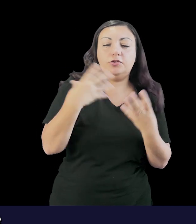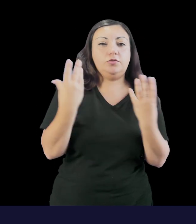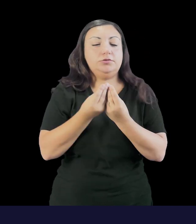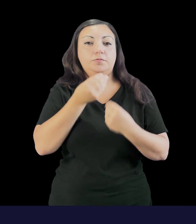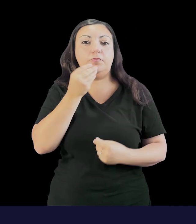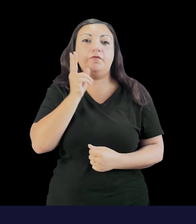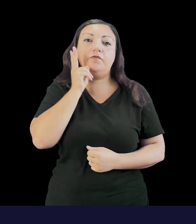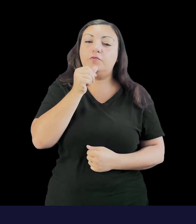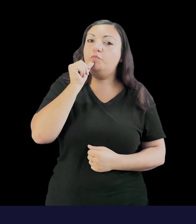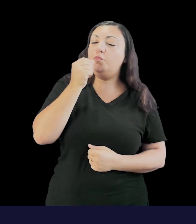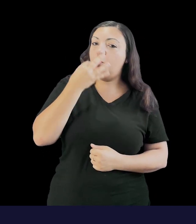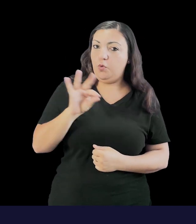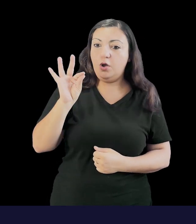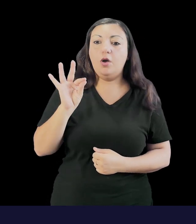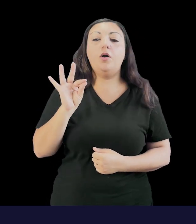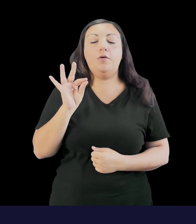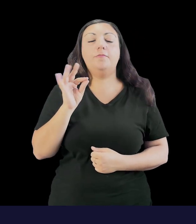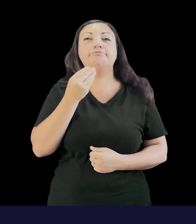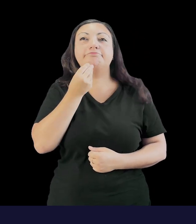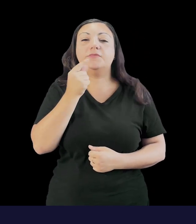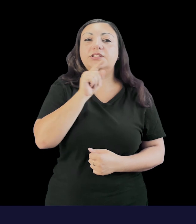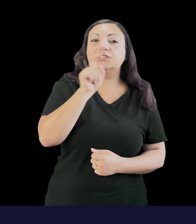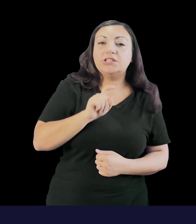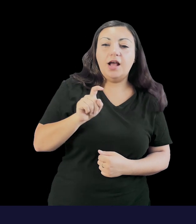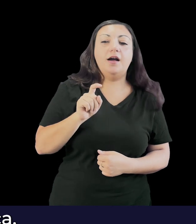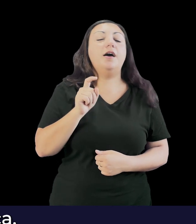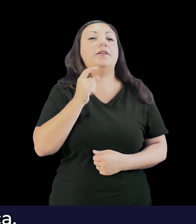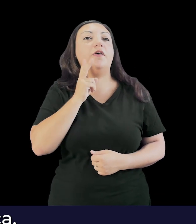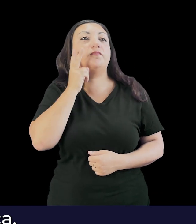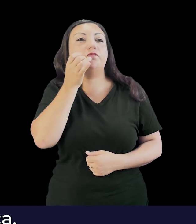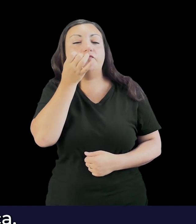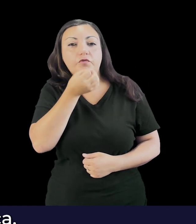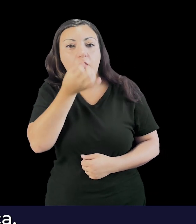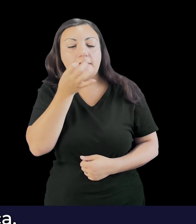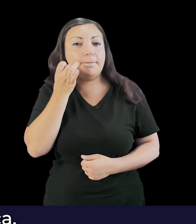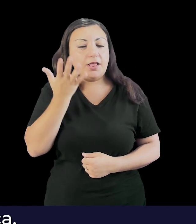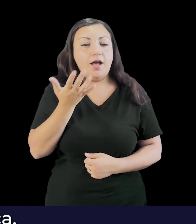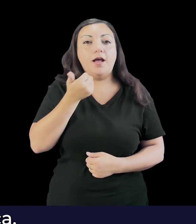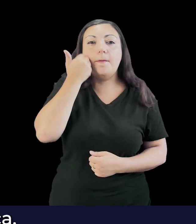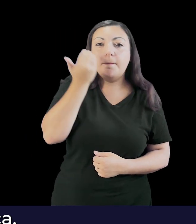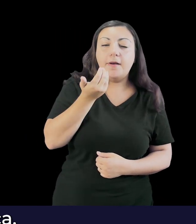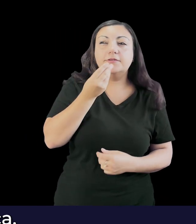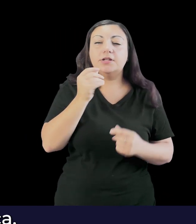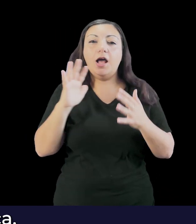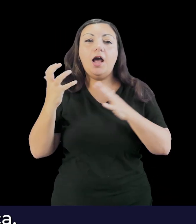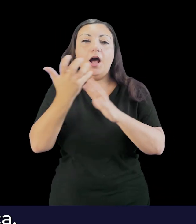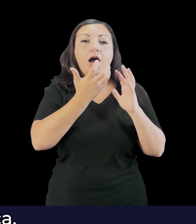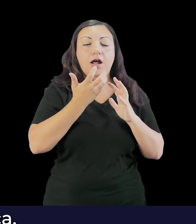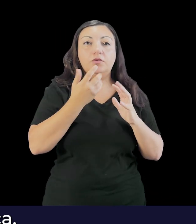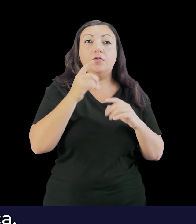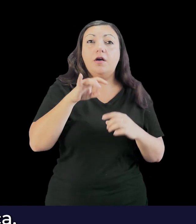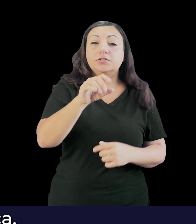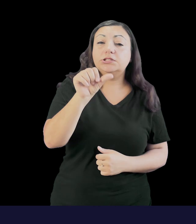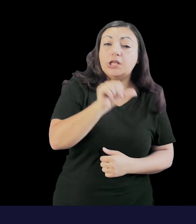e c'ha queste note bellissime di fiore, queste note di zagara, queste note di fiore bianco, questa dolcezza di pesca, queste note a volte anche